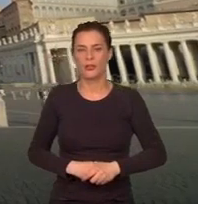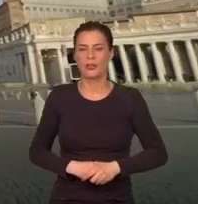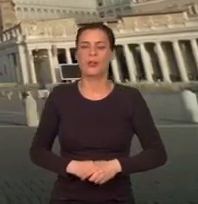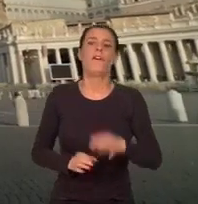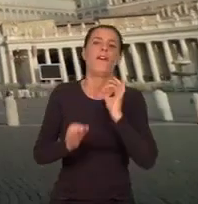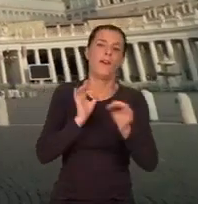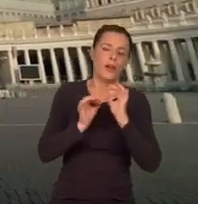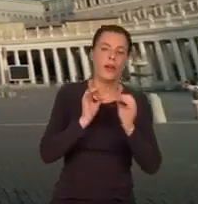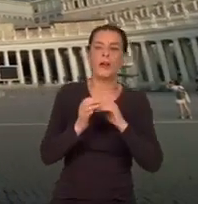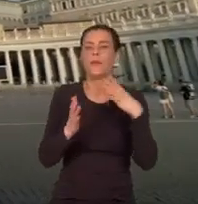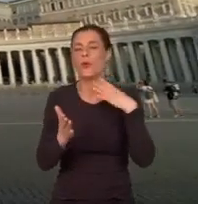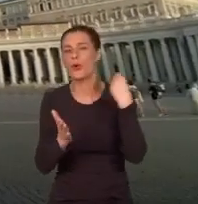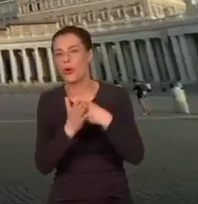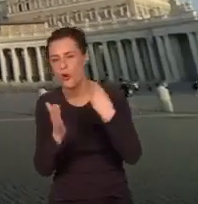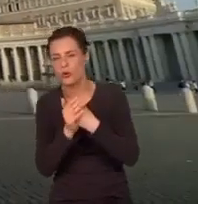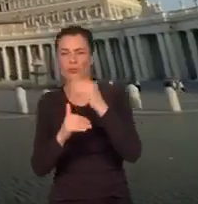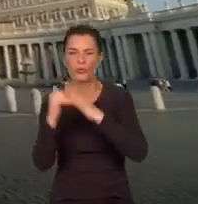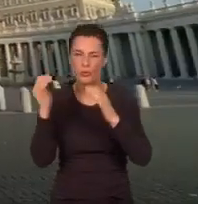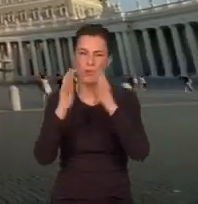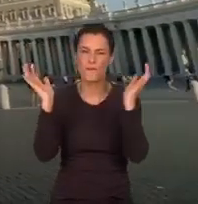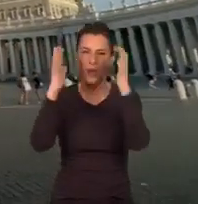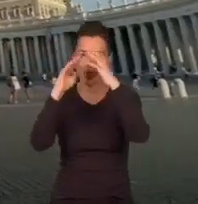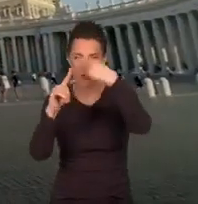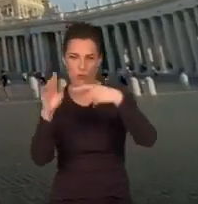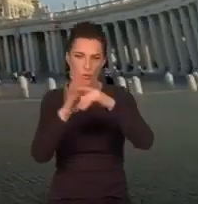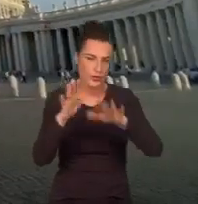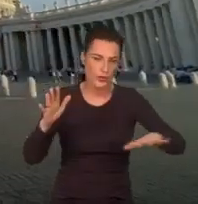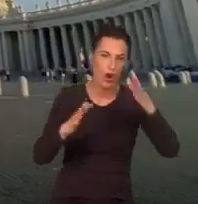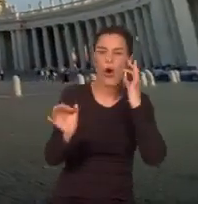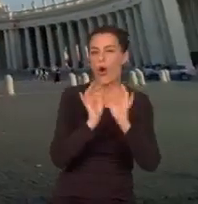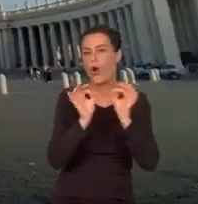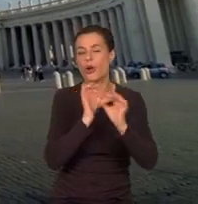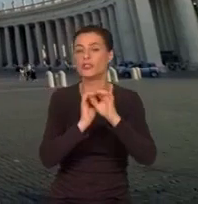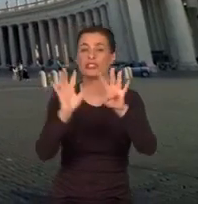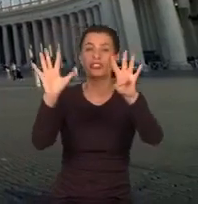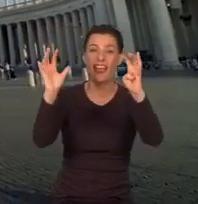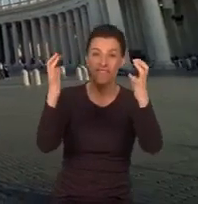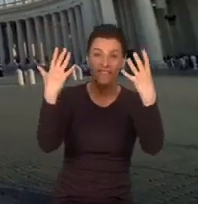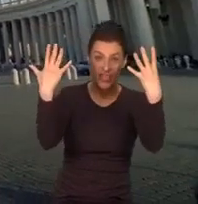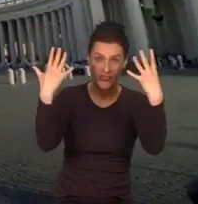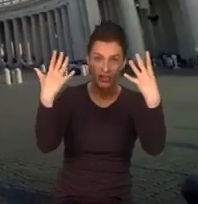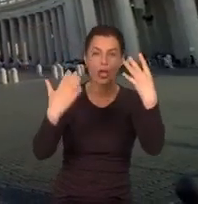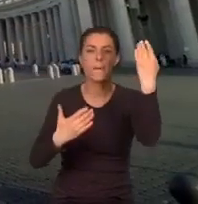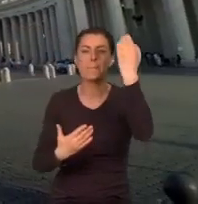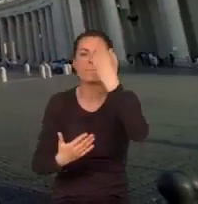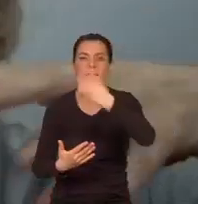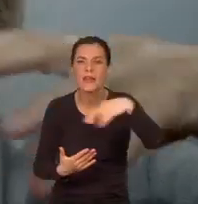Oszacowano, że koszt budowy Bazyliki Świętego Piotra i placu wyniósł około 9 miliardów dolarów.